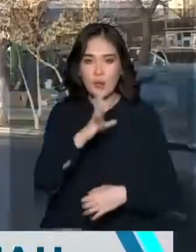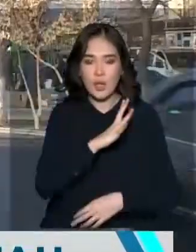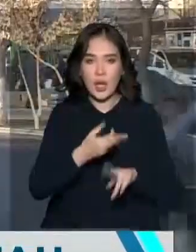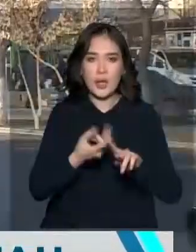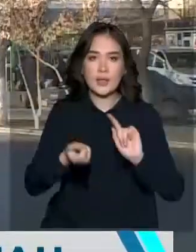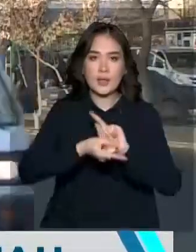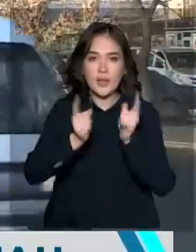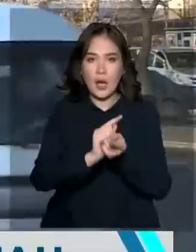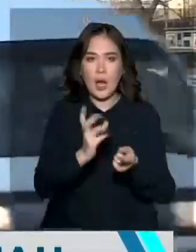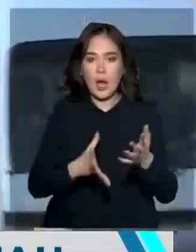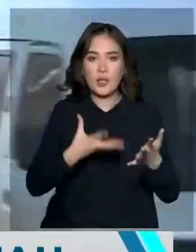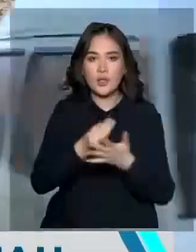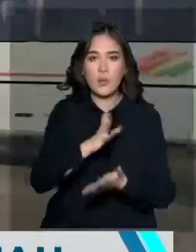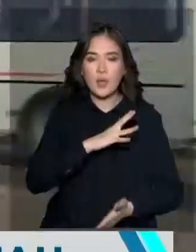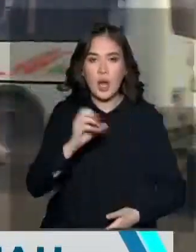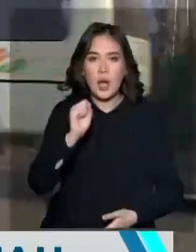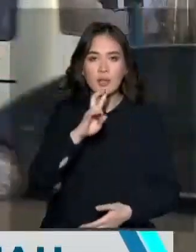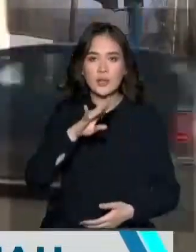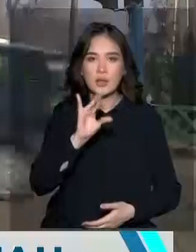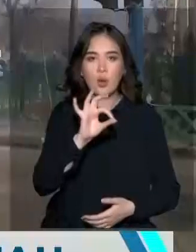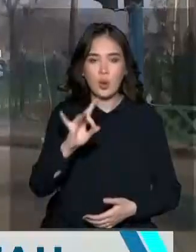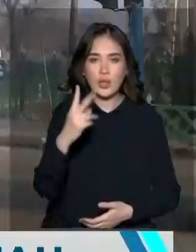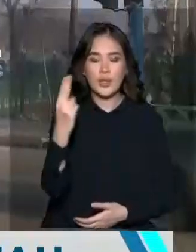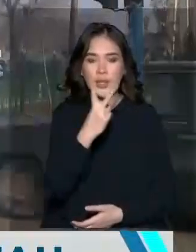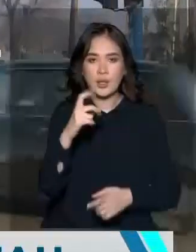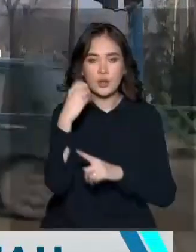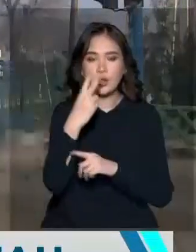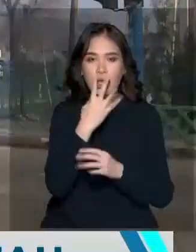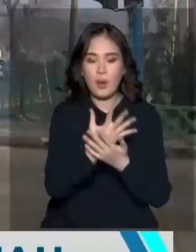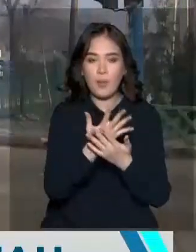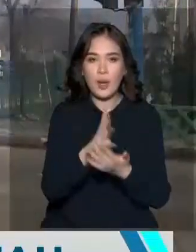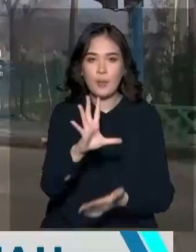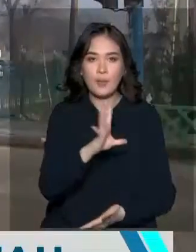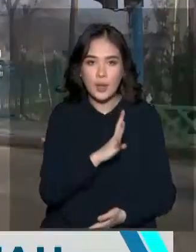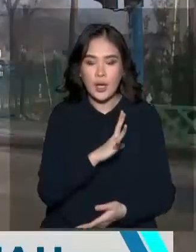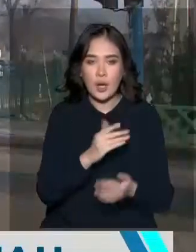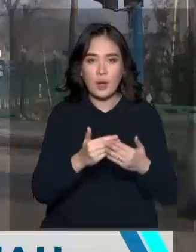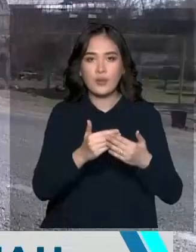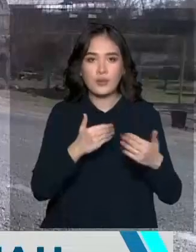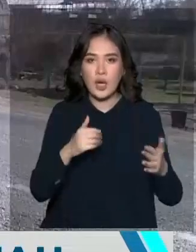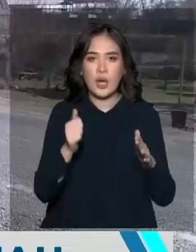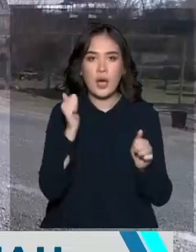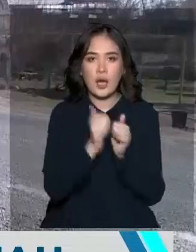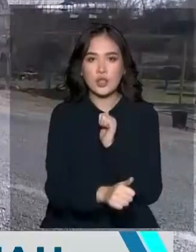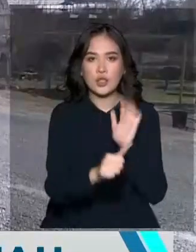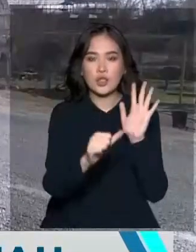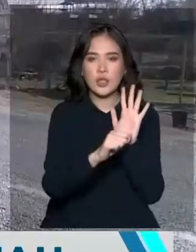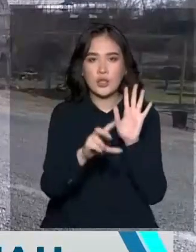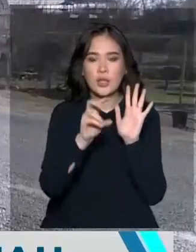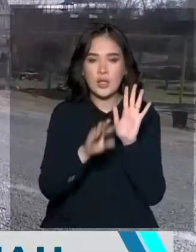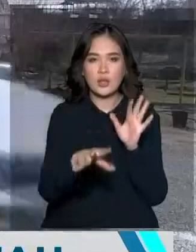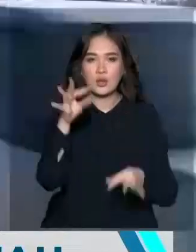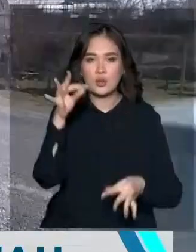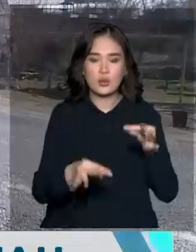керсінше, ақша бұл салаған антикордың екі жетел өкілі шен шекпенмен айырлып, әрғайсы 6 жылға сот